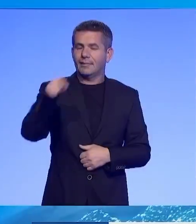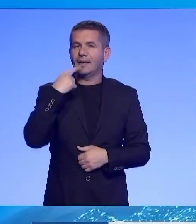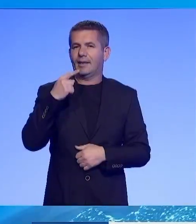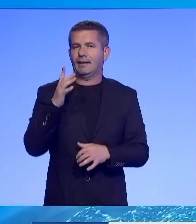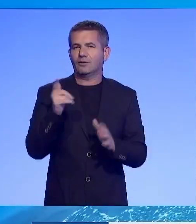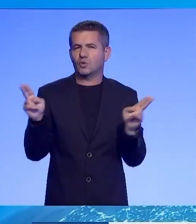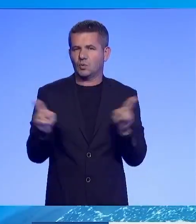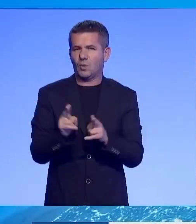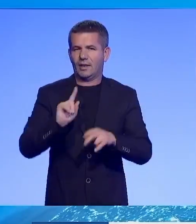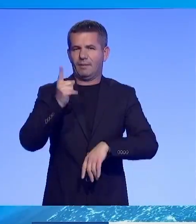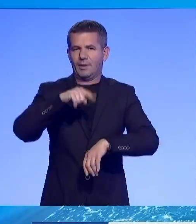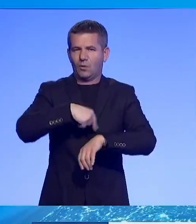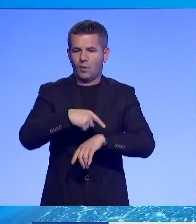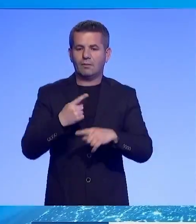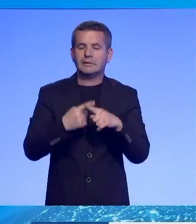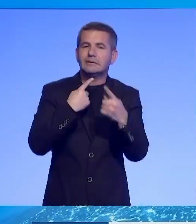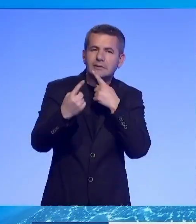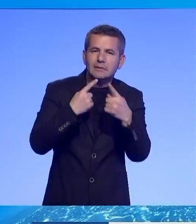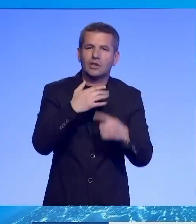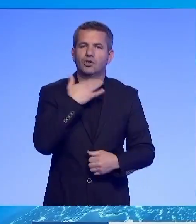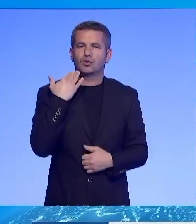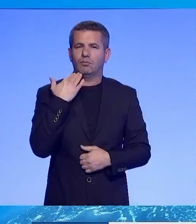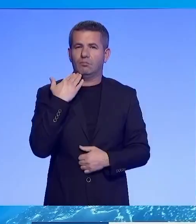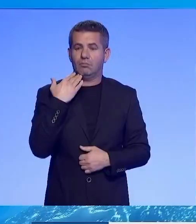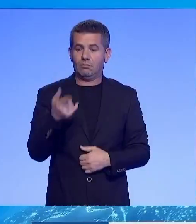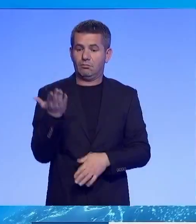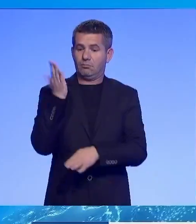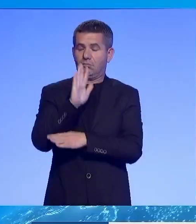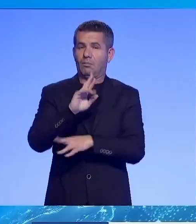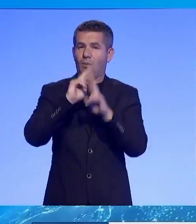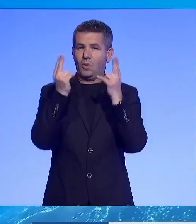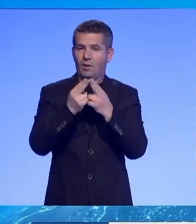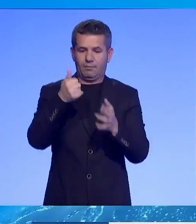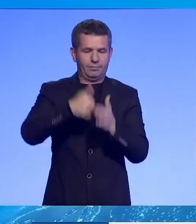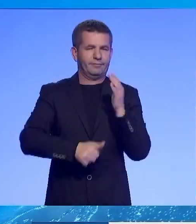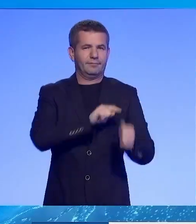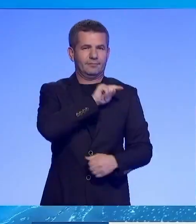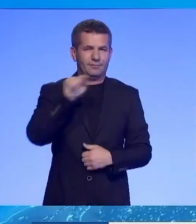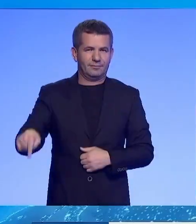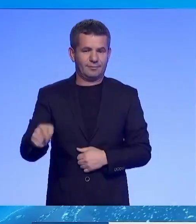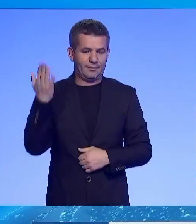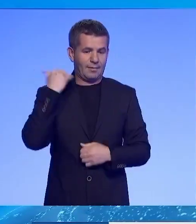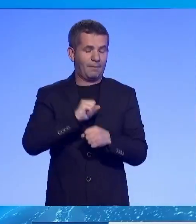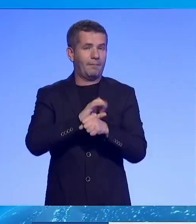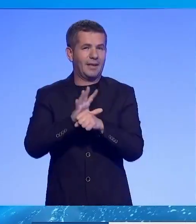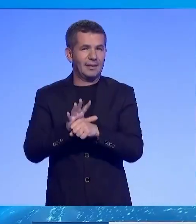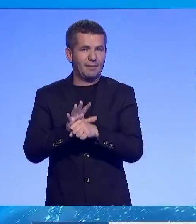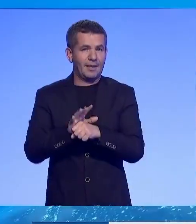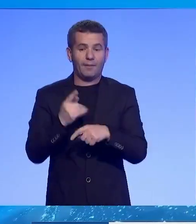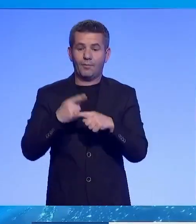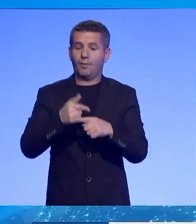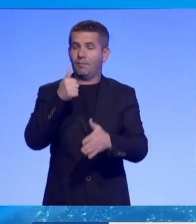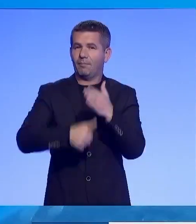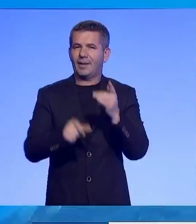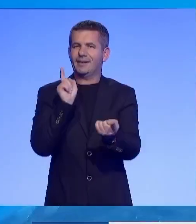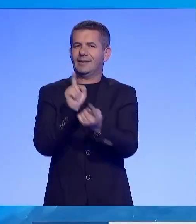një mbëdhjet orë dhe shumë e diskutueshme. A e sh lideri par përëndimor që ullëtën në Pekin që nga pandemia globale dhe i pari që të